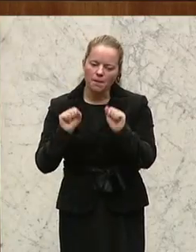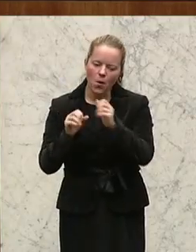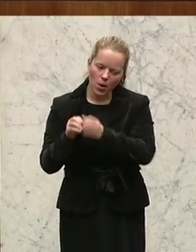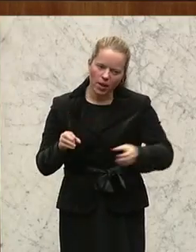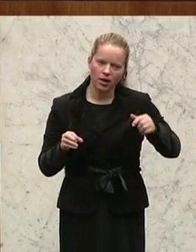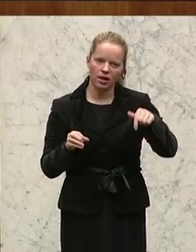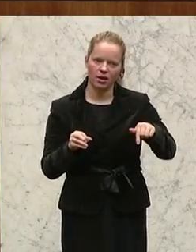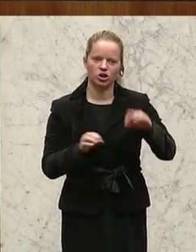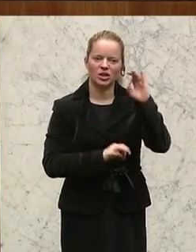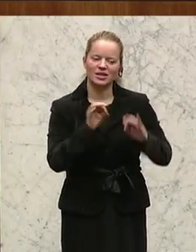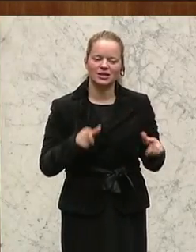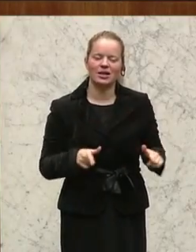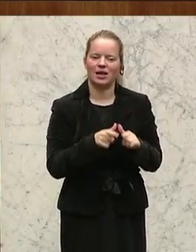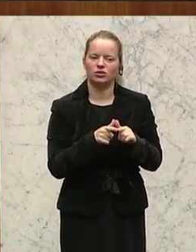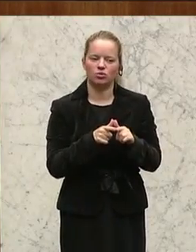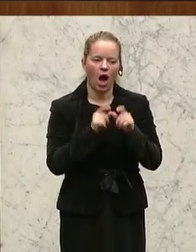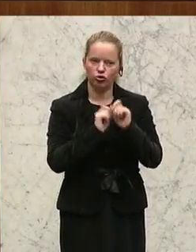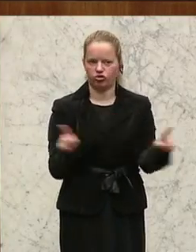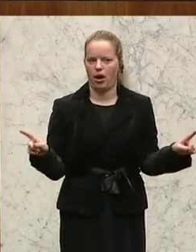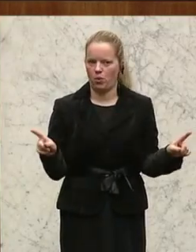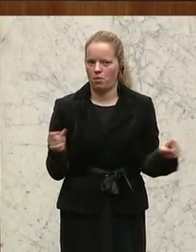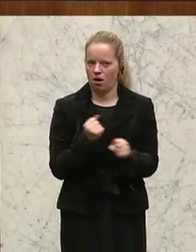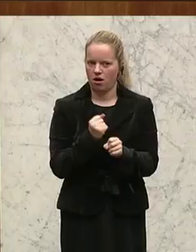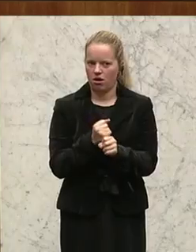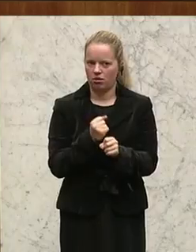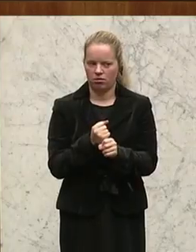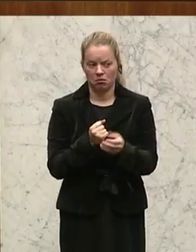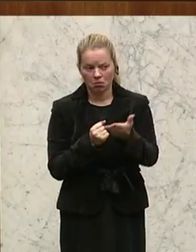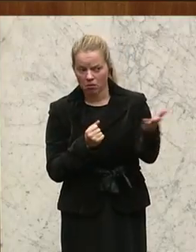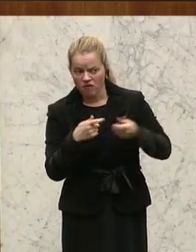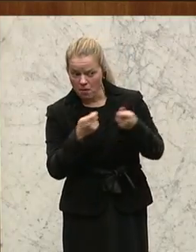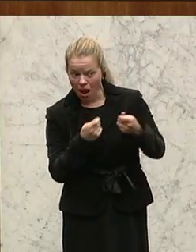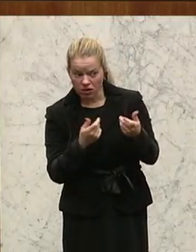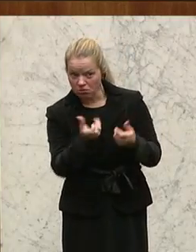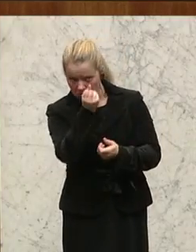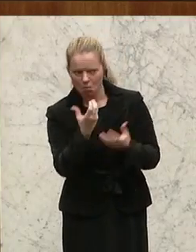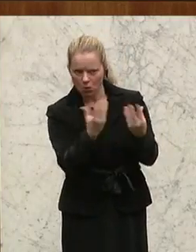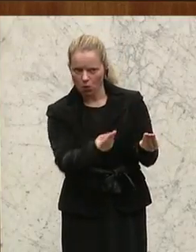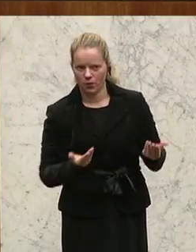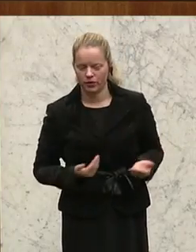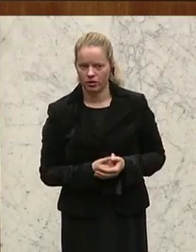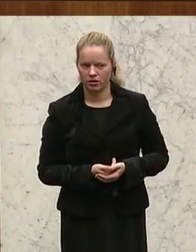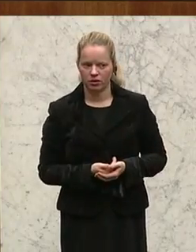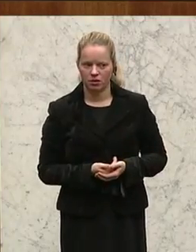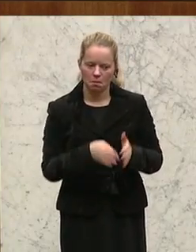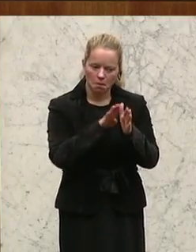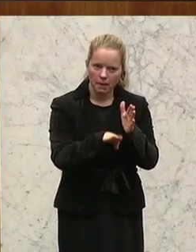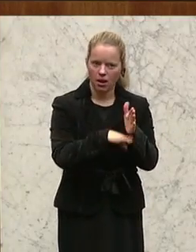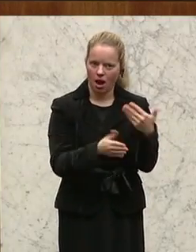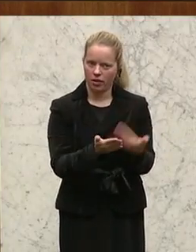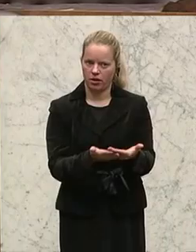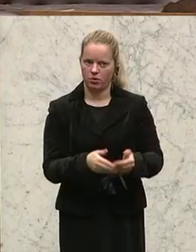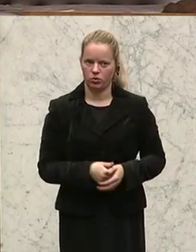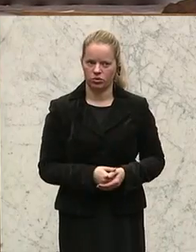Statistikleistungen auszuschreiben und quasi irgendjemanden vom Markt zu nehmen, der halt am billigsten anbietet.